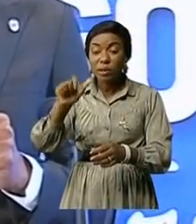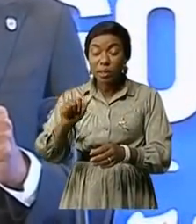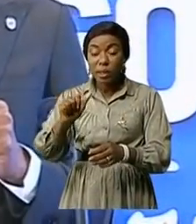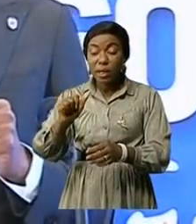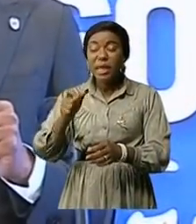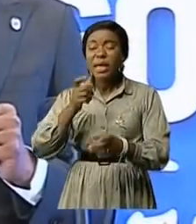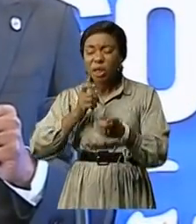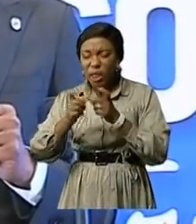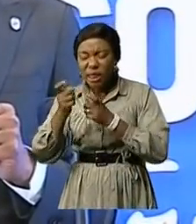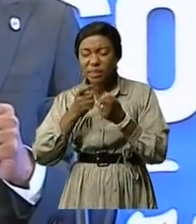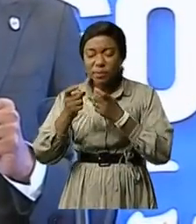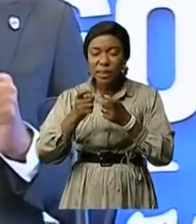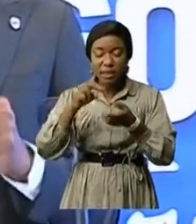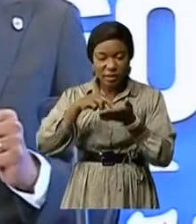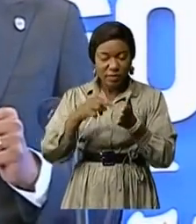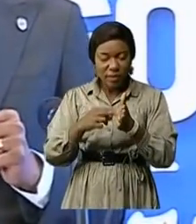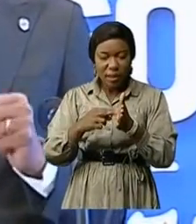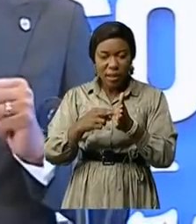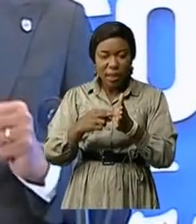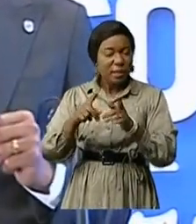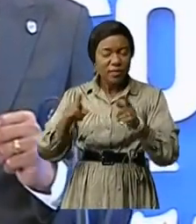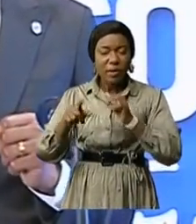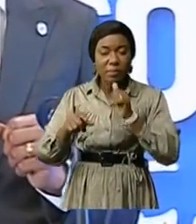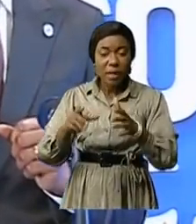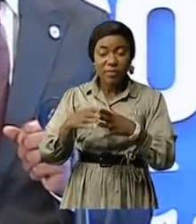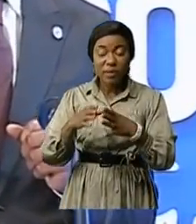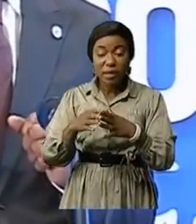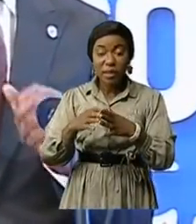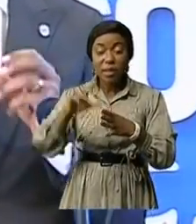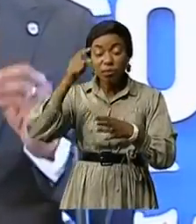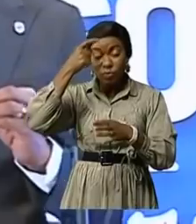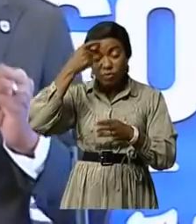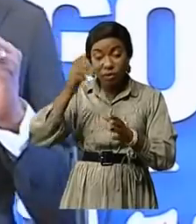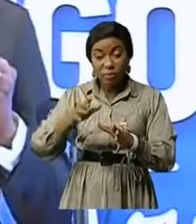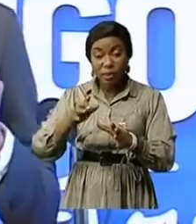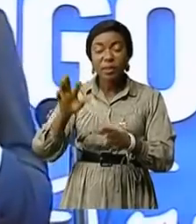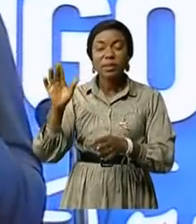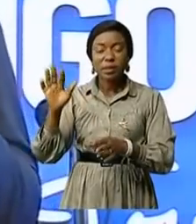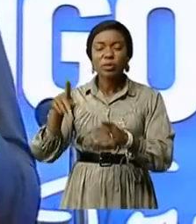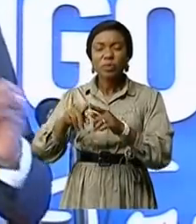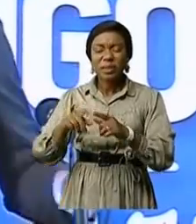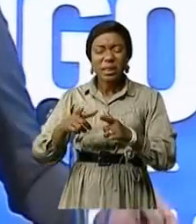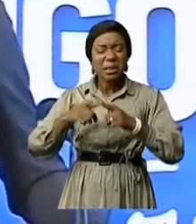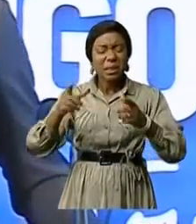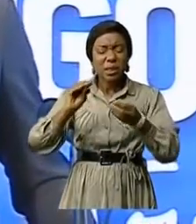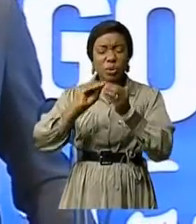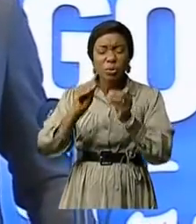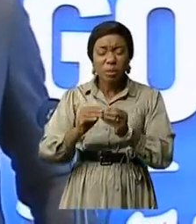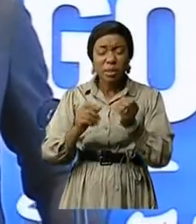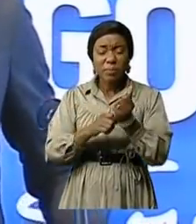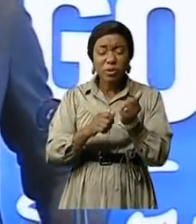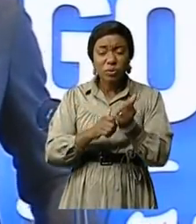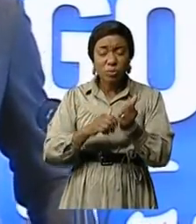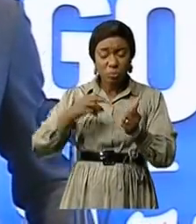gouvernement n'était pas au courant. Au moment où je vous parle, je l'ai dit en éminère, il y une grande délégation qui est conduite sur place par le vice-premier